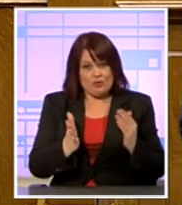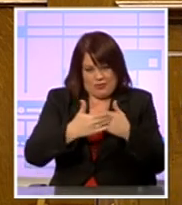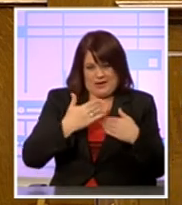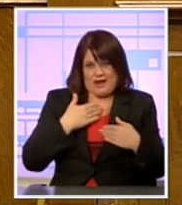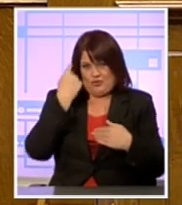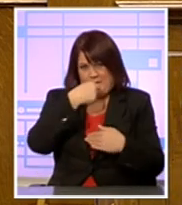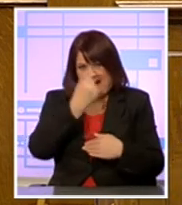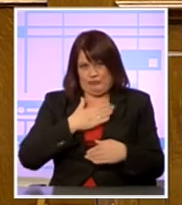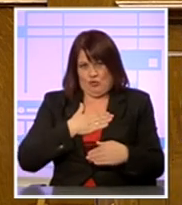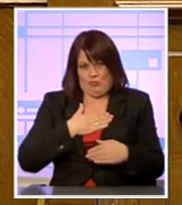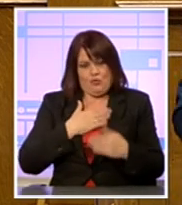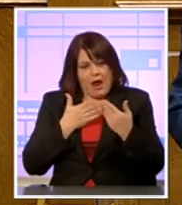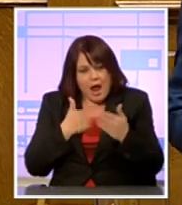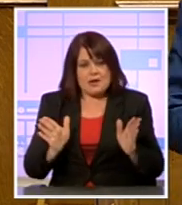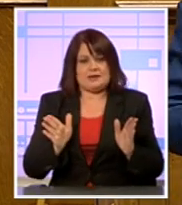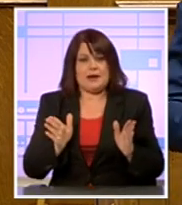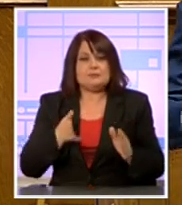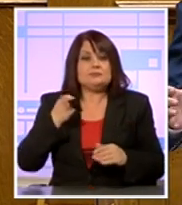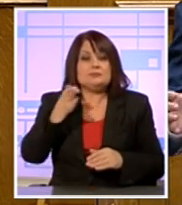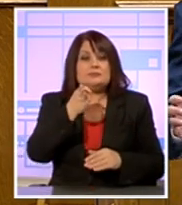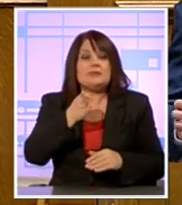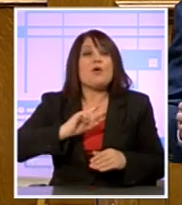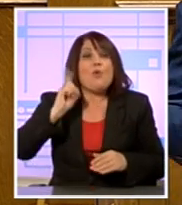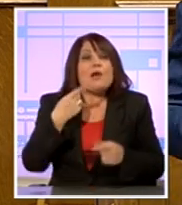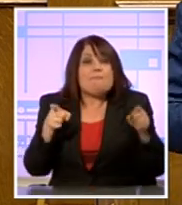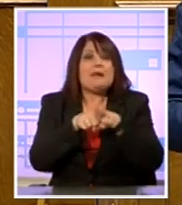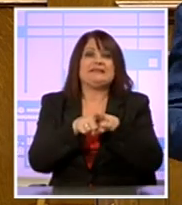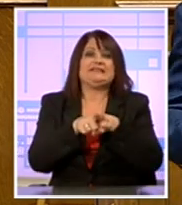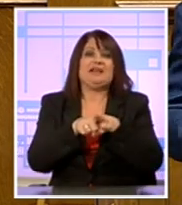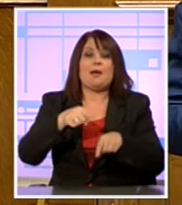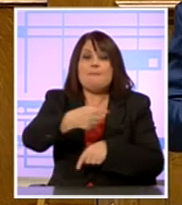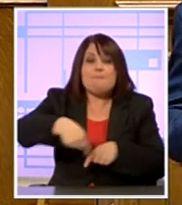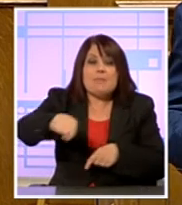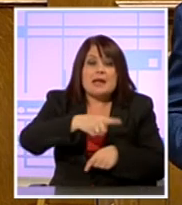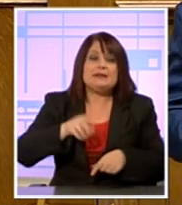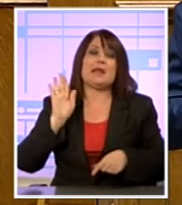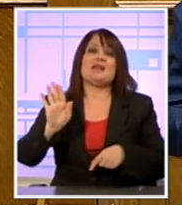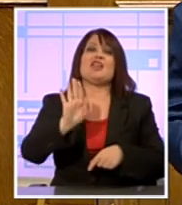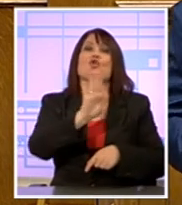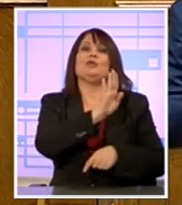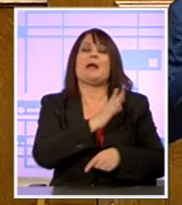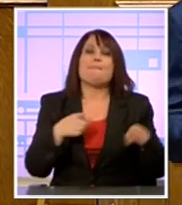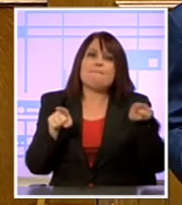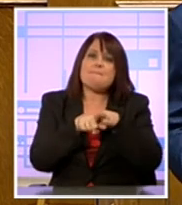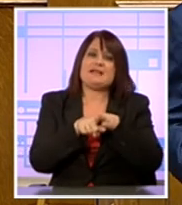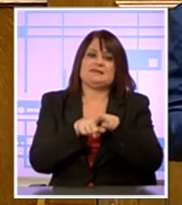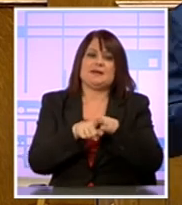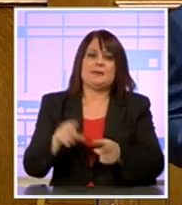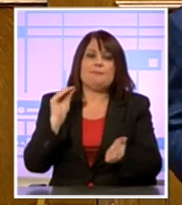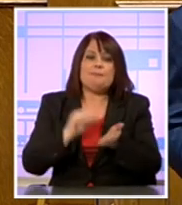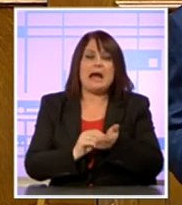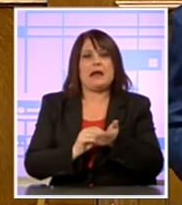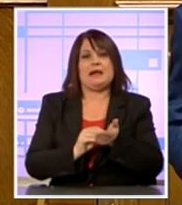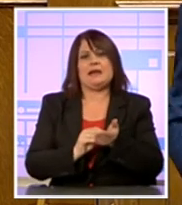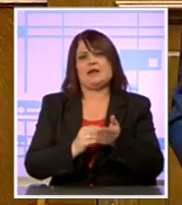και να βρεθούμε στον κοινό μας χώρο. Στις πλατείες, στις γειτονιές, μαζί και πάλι για το